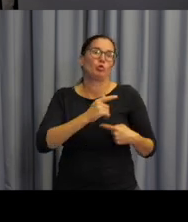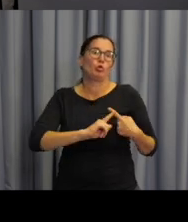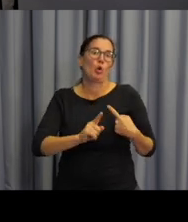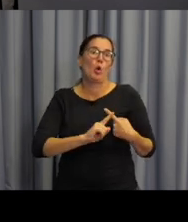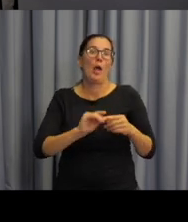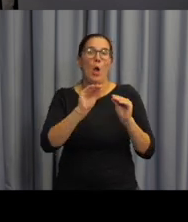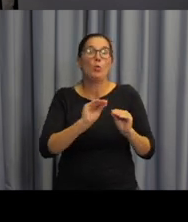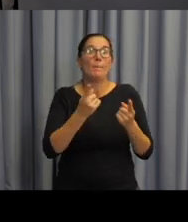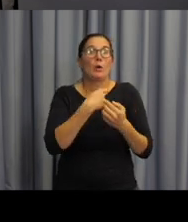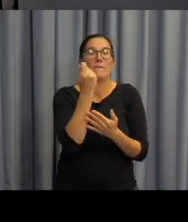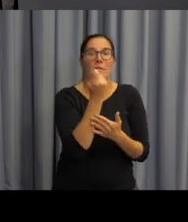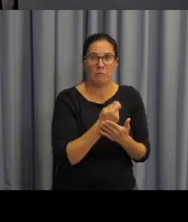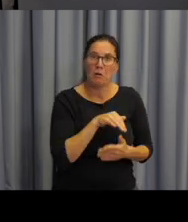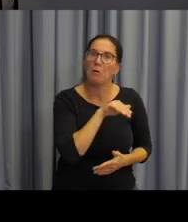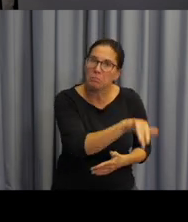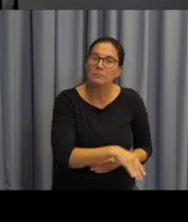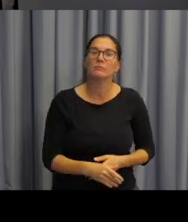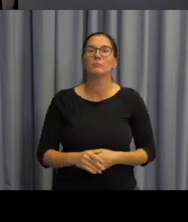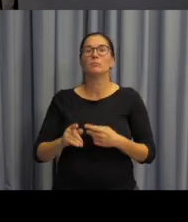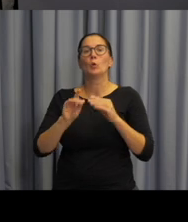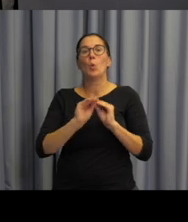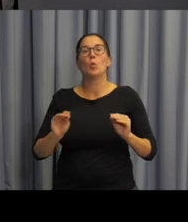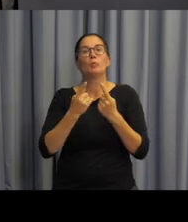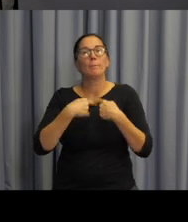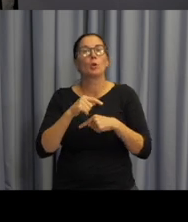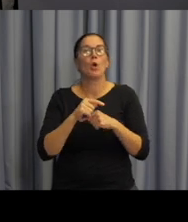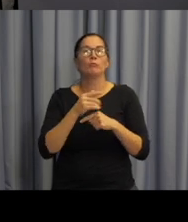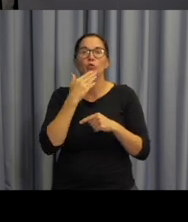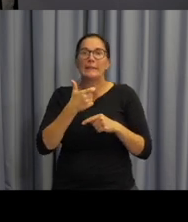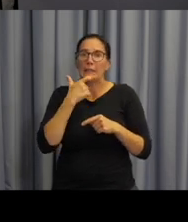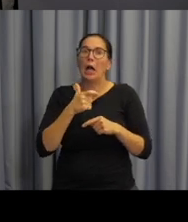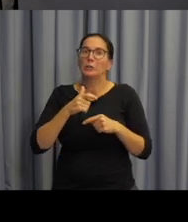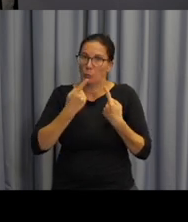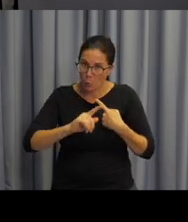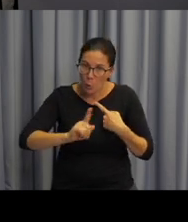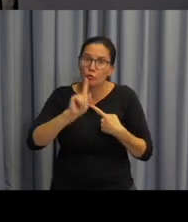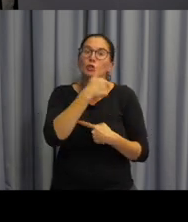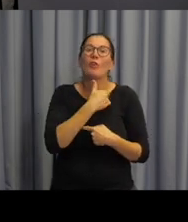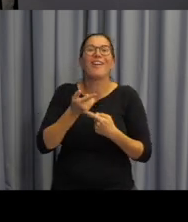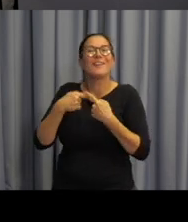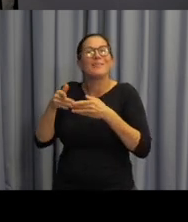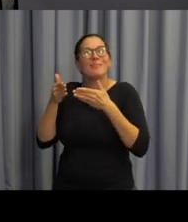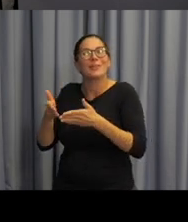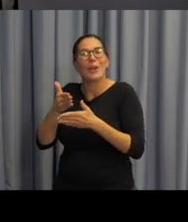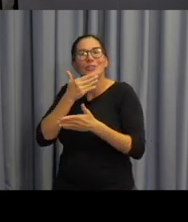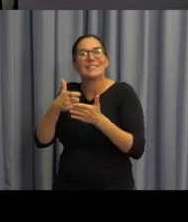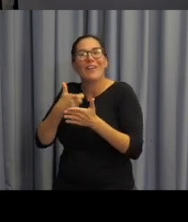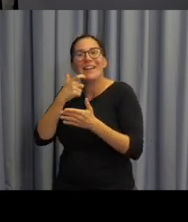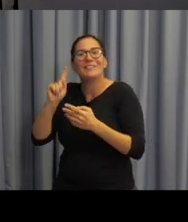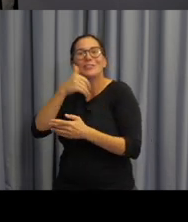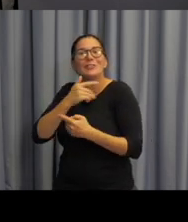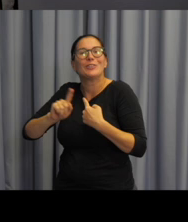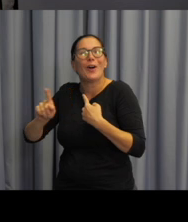učitelství výtvarné výchovy českého jazyka a dalších předmětů. Třetím bodem je potom